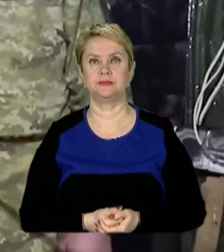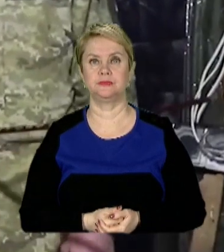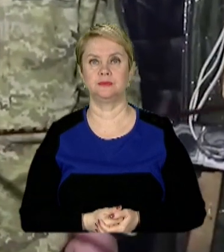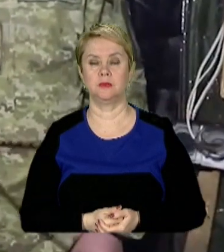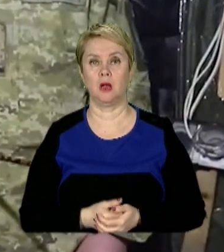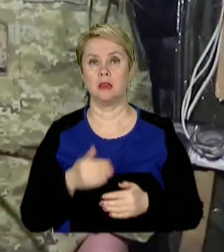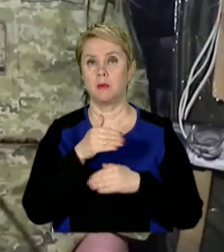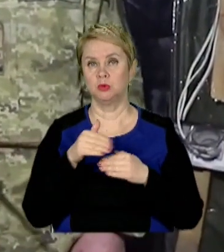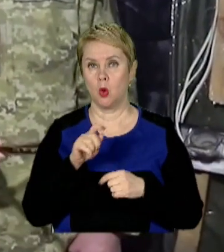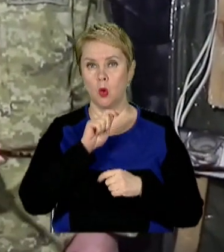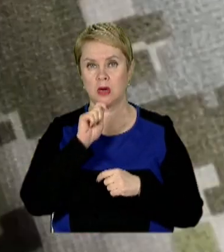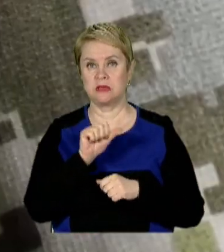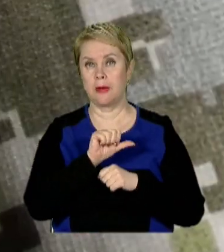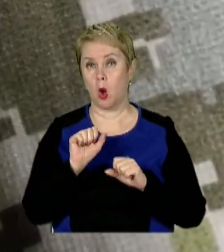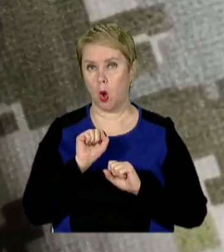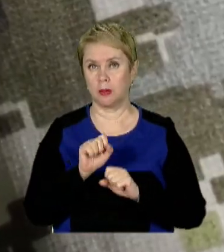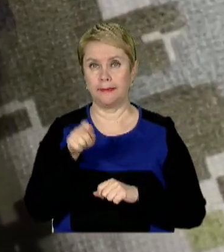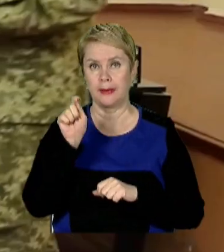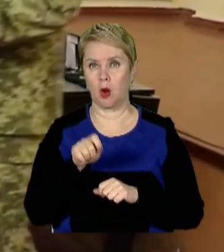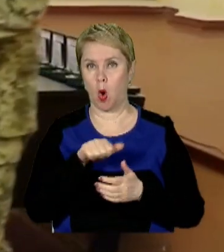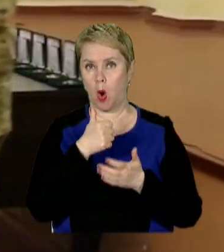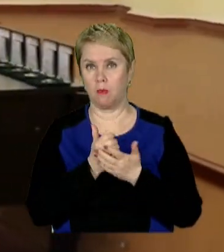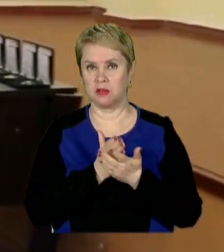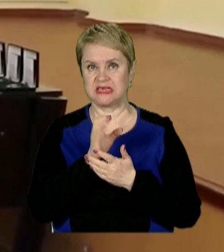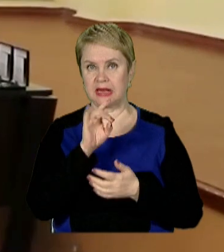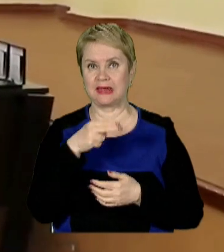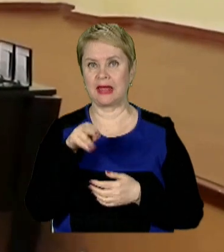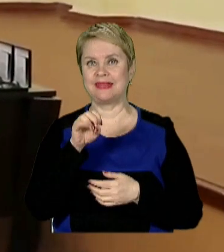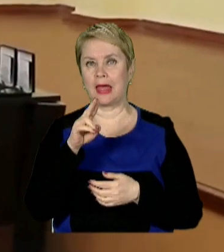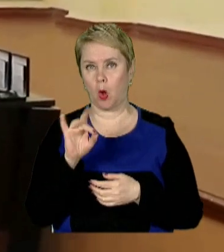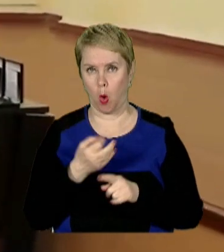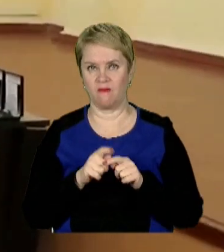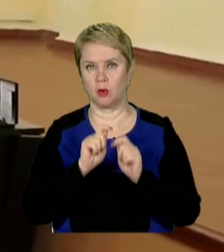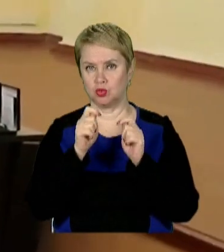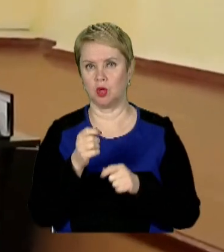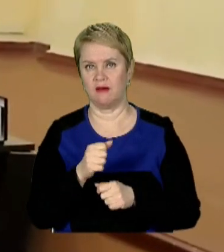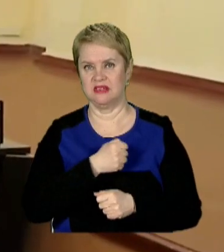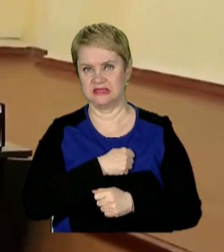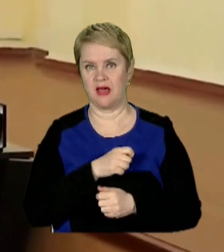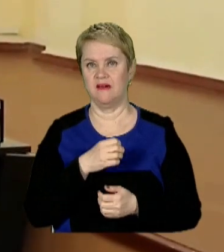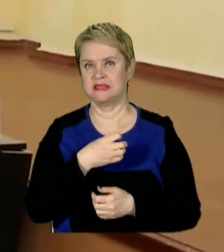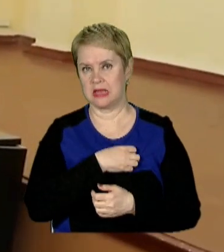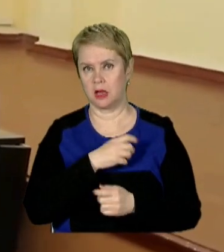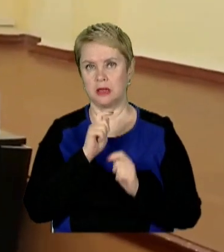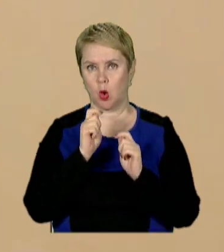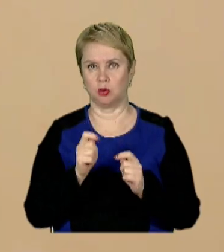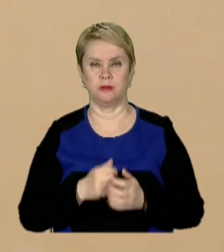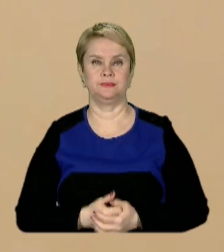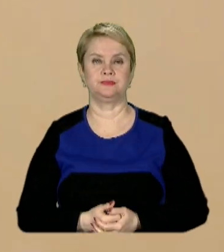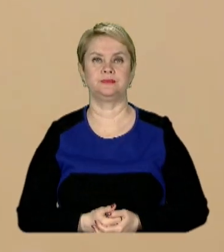На позиції українських прикордонників приїхав голова служби Сергій Дейнеко. Вручив бійцям відзнаки та нагороди.